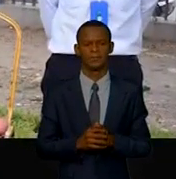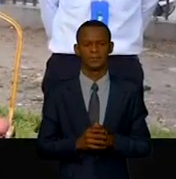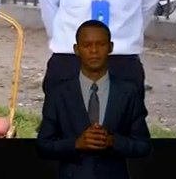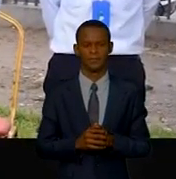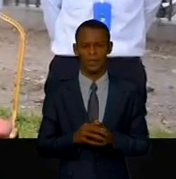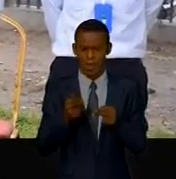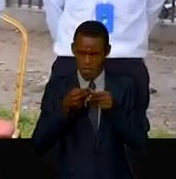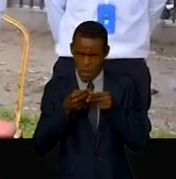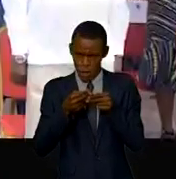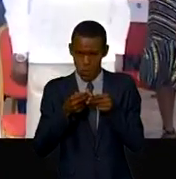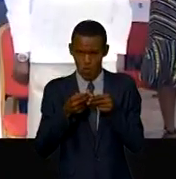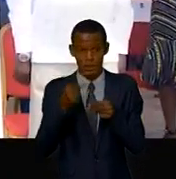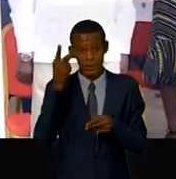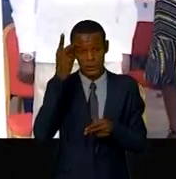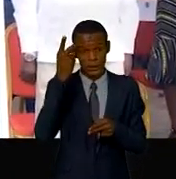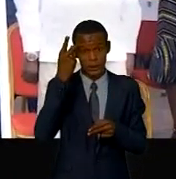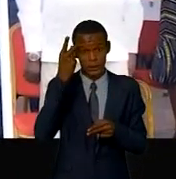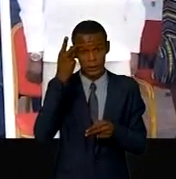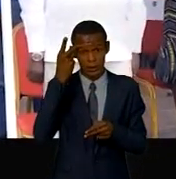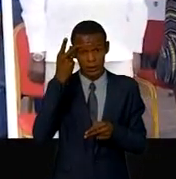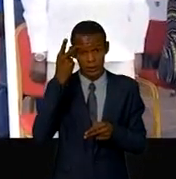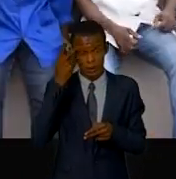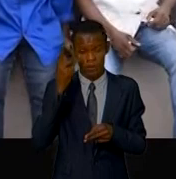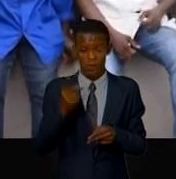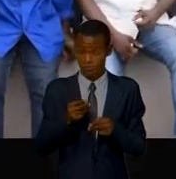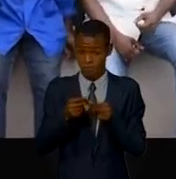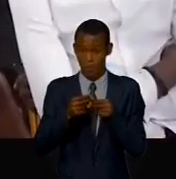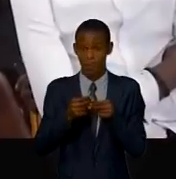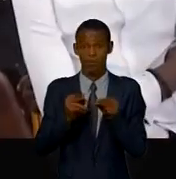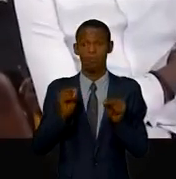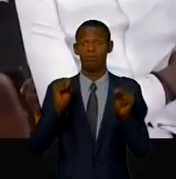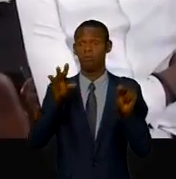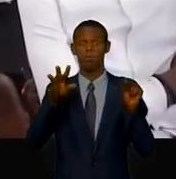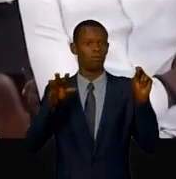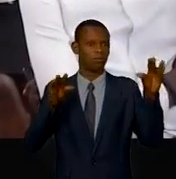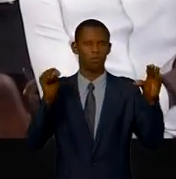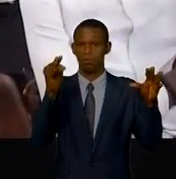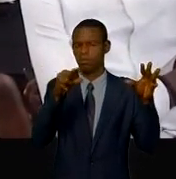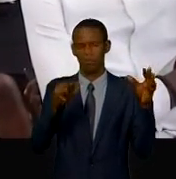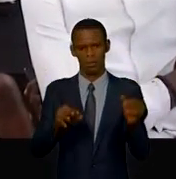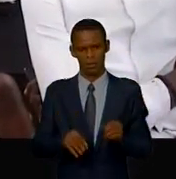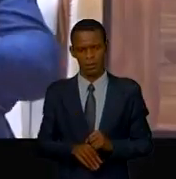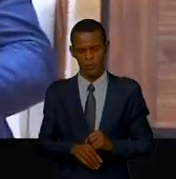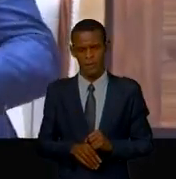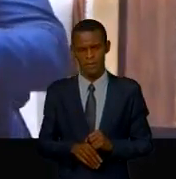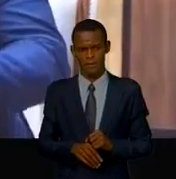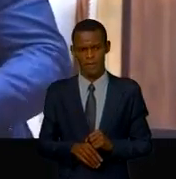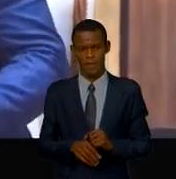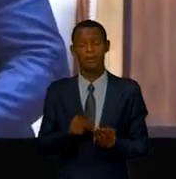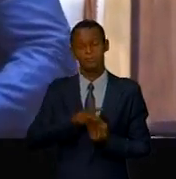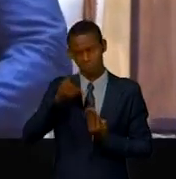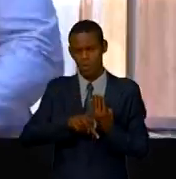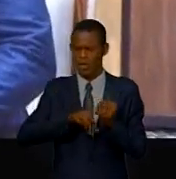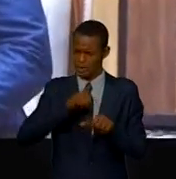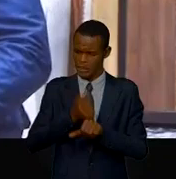la ville la plus éclairée comme ce fut il y a quelques années. Tout un programme mis sur pied par le président de la République et chef de